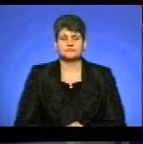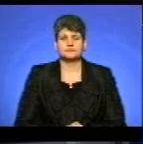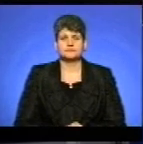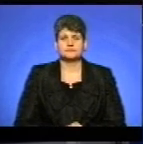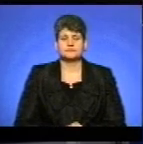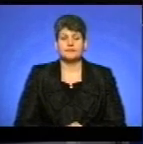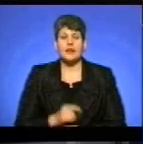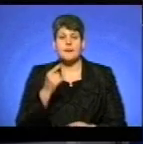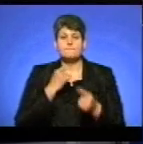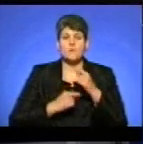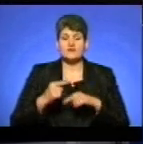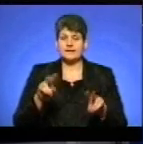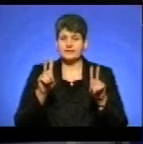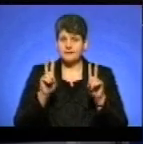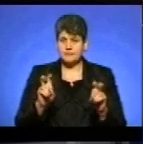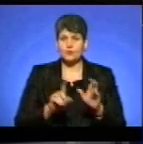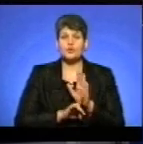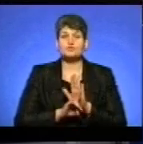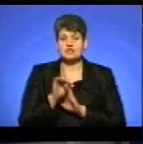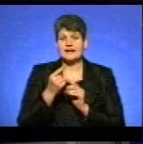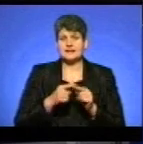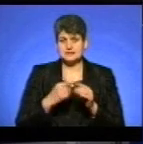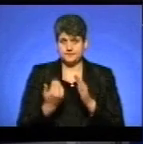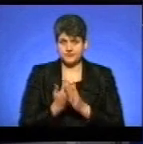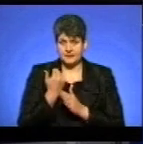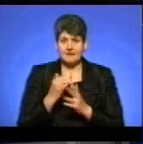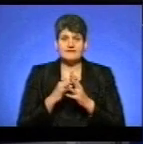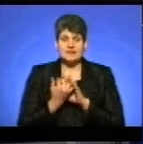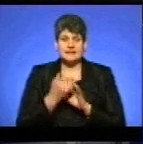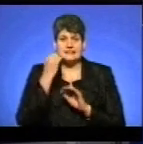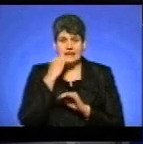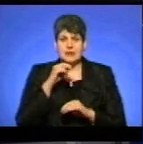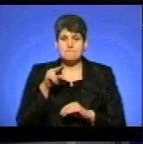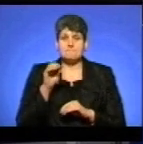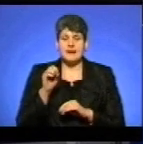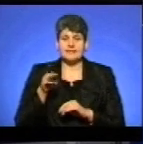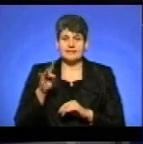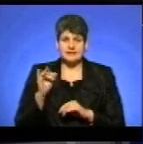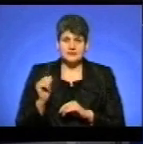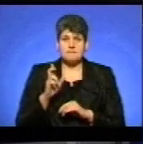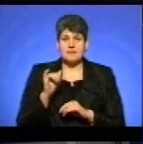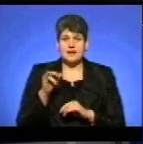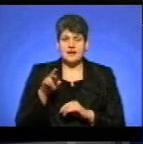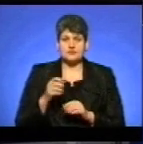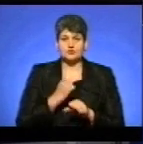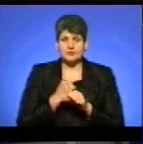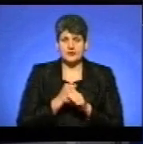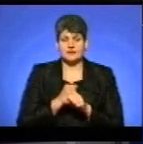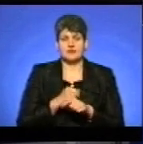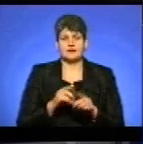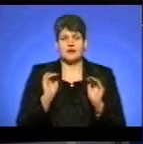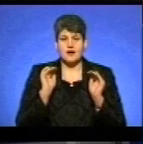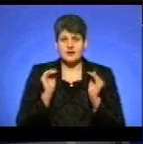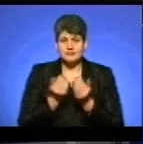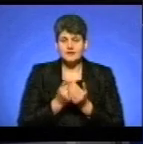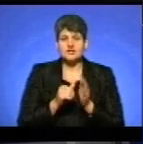І повертаємося до теми, якою розпочинали цей випуск. У селах старі Петликівці та Білявинці ввели карантин на 60 днів